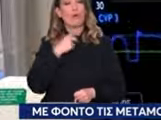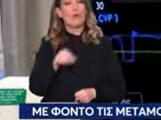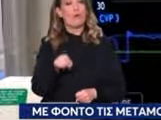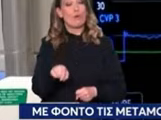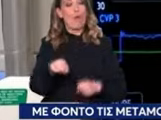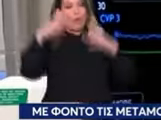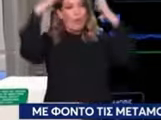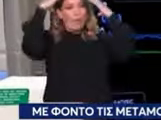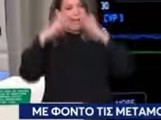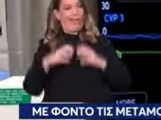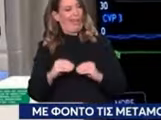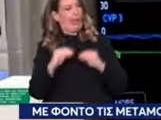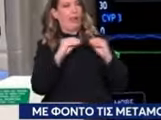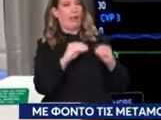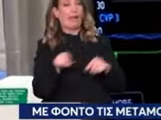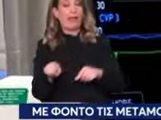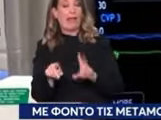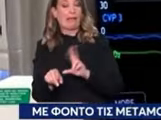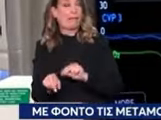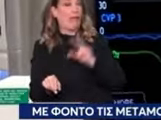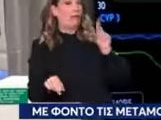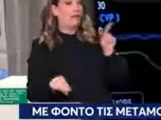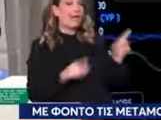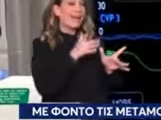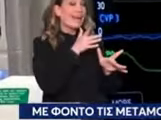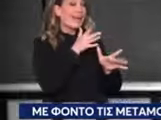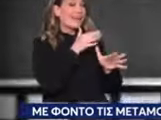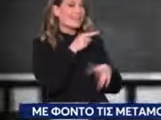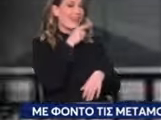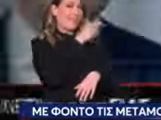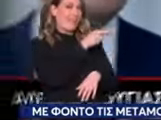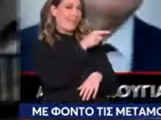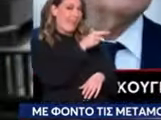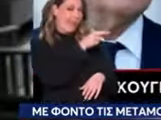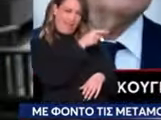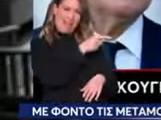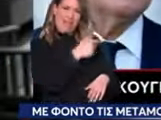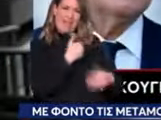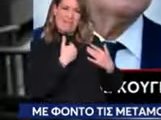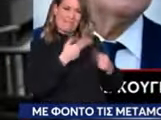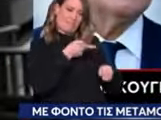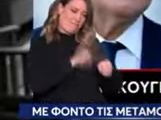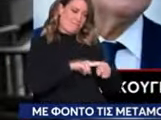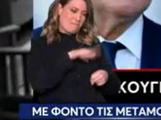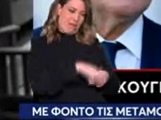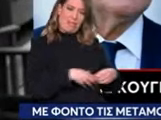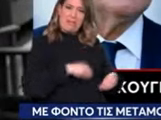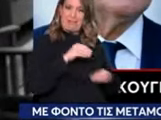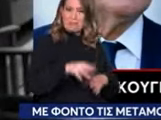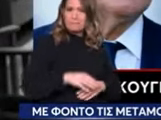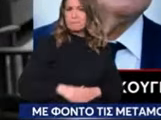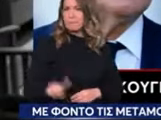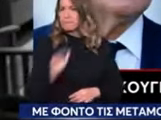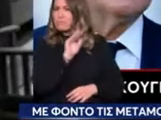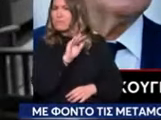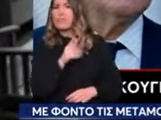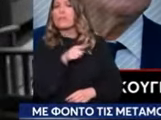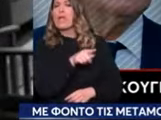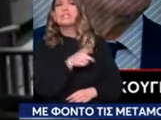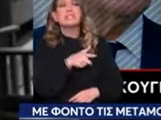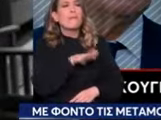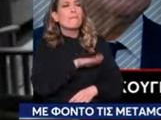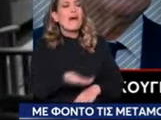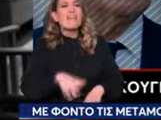εξάχρονου παιδιού από τα κρεβενά, του οποίου οι γονείς δώρισαν τα όργανα. Πείτε πότε ήταν η τελευταία φορά που στείλατε όργανα παιδιών στο εξωτερικό.